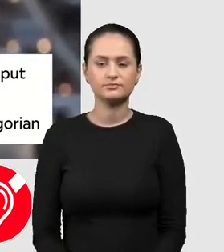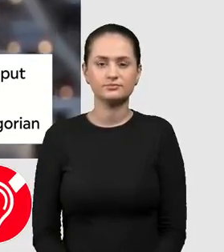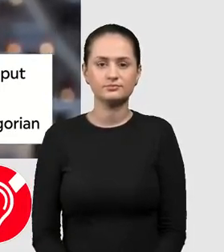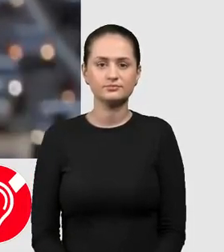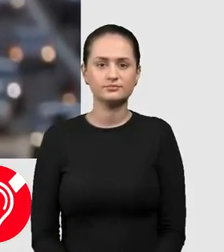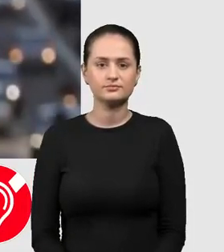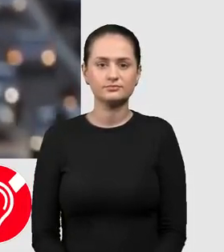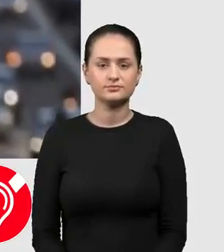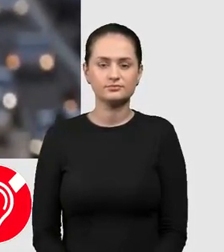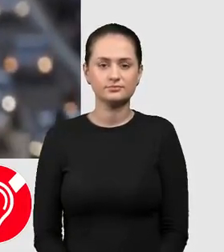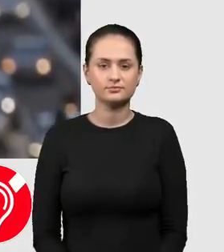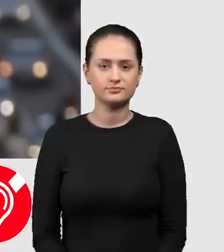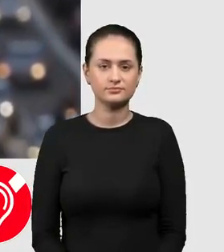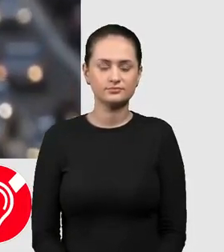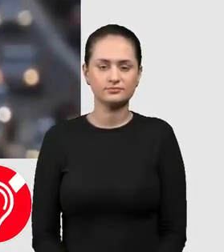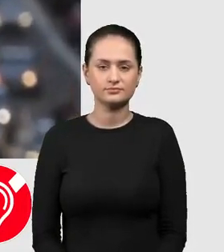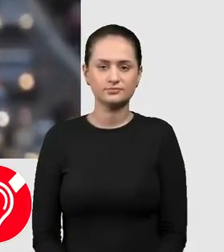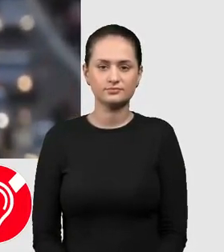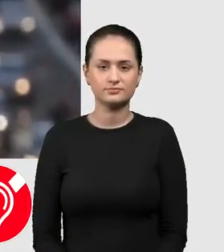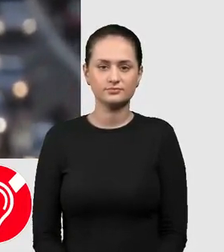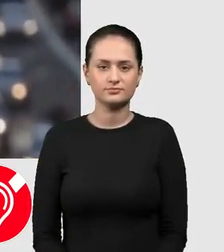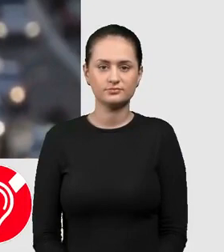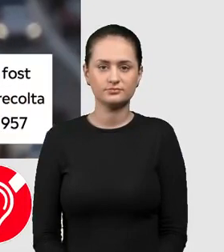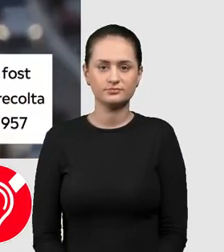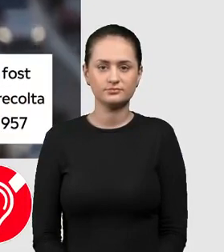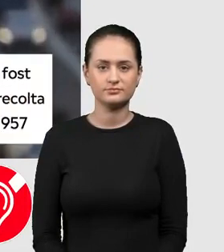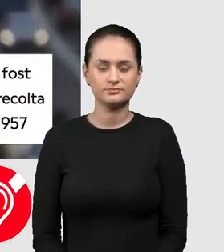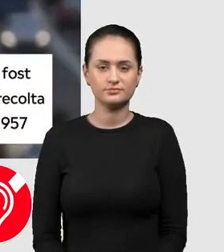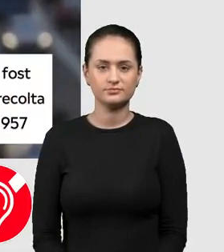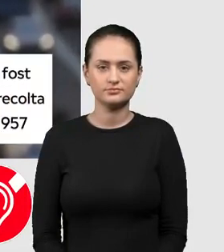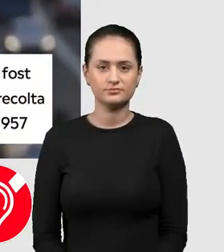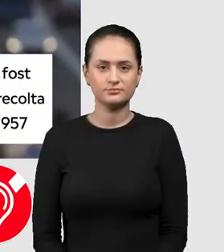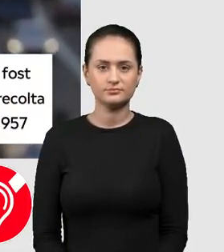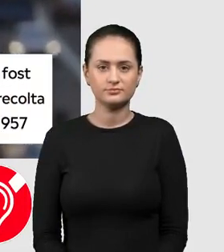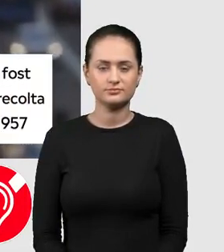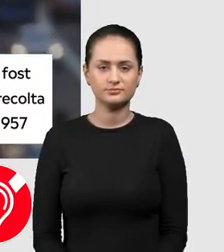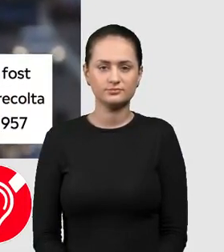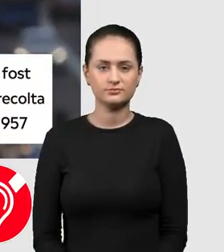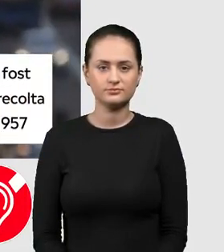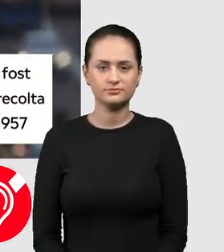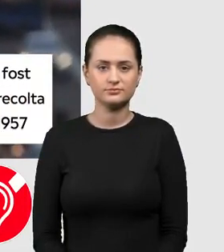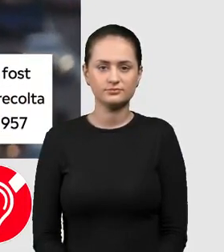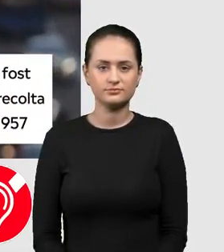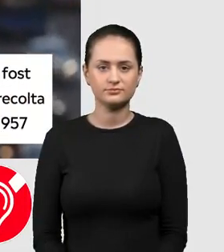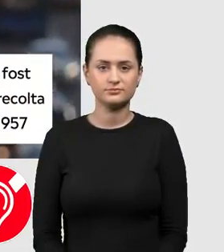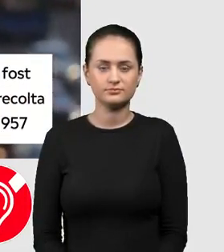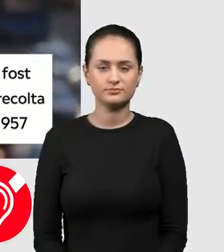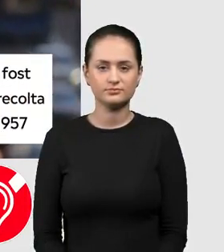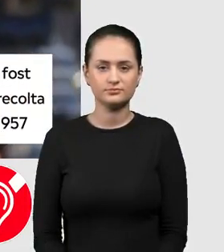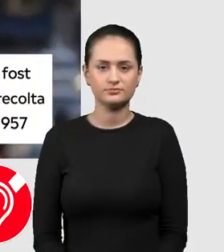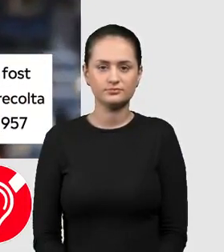imagina, multe glume celebre, cum ar fi recolta de spaghettii din Elveția, anunțată chiar de BBC în